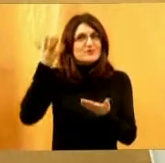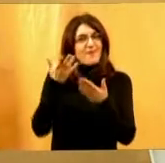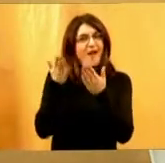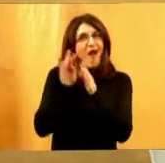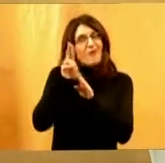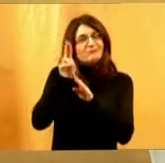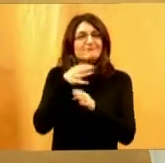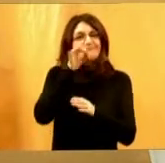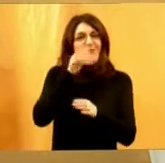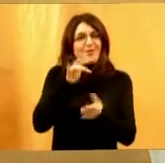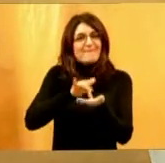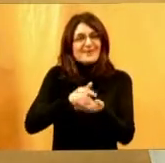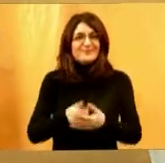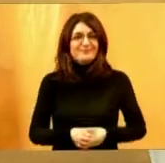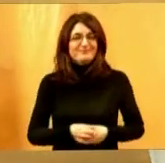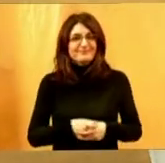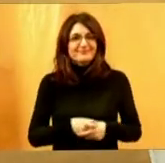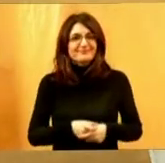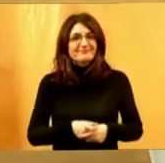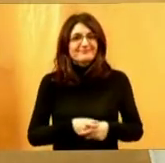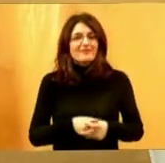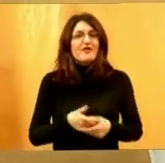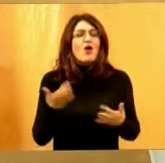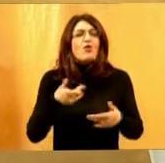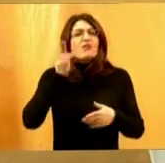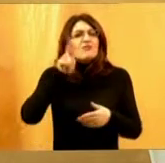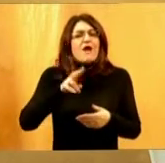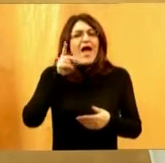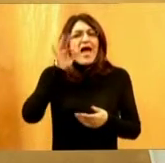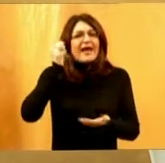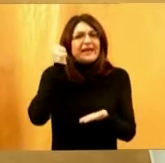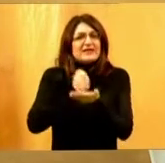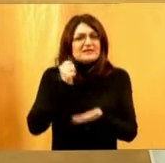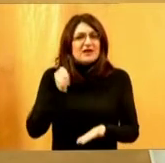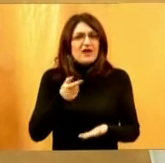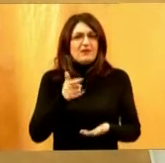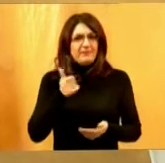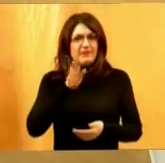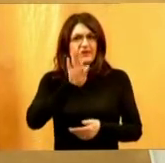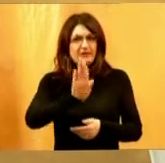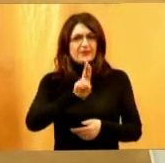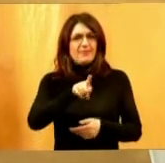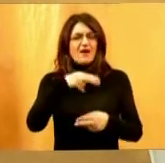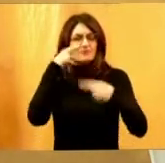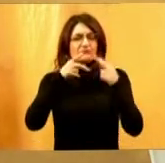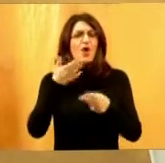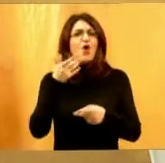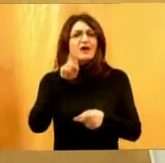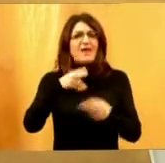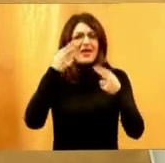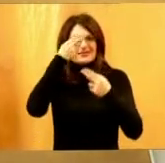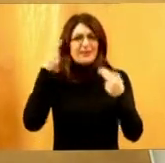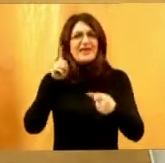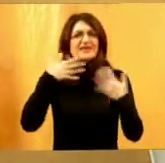koliko je u Hrvatskoj registrirano, ako imate uopće tako jednu informaciju, a vjerojatno imate, slijepih i slabovidnih